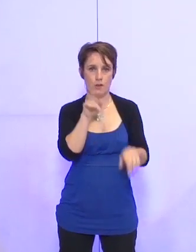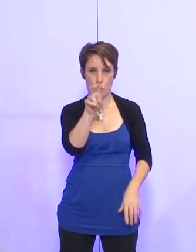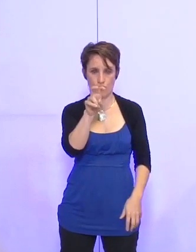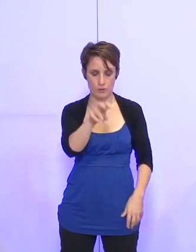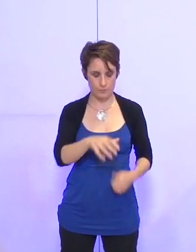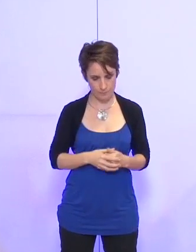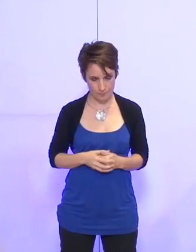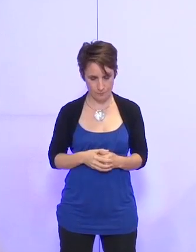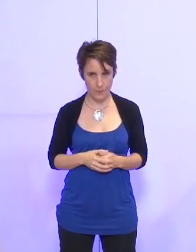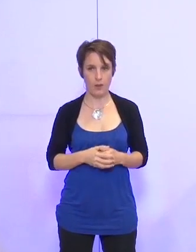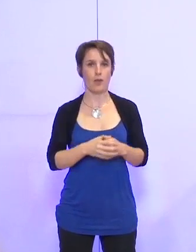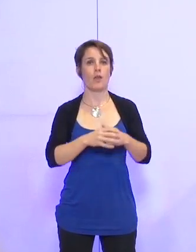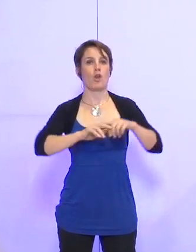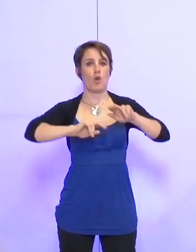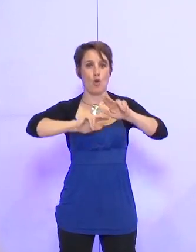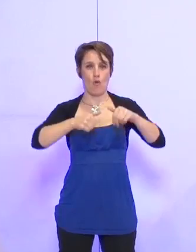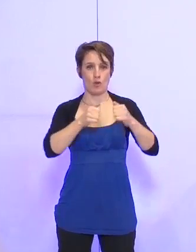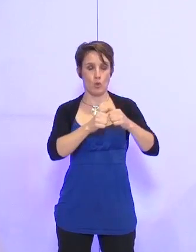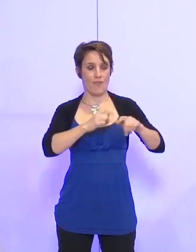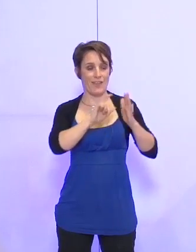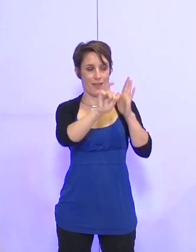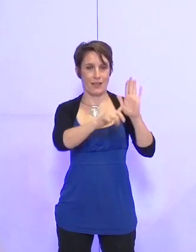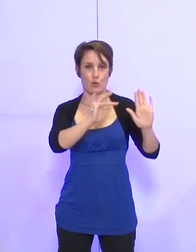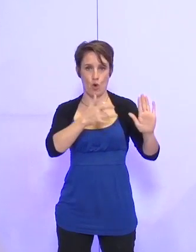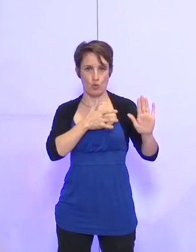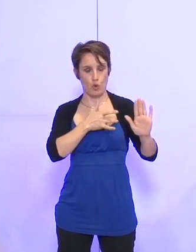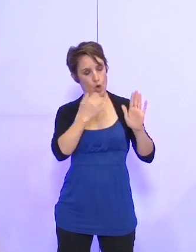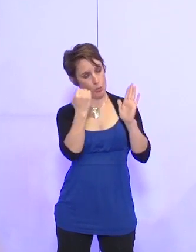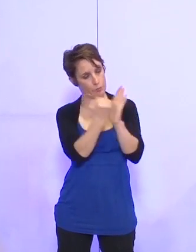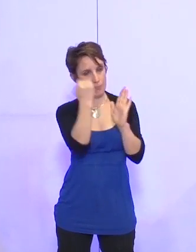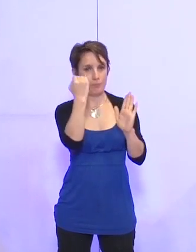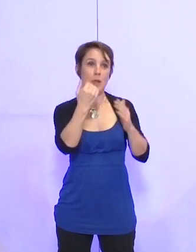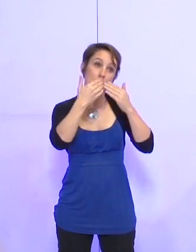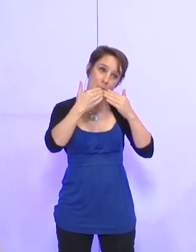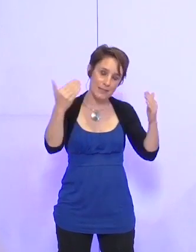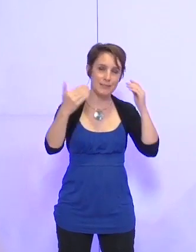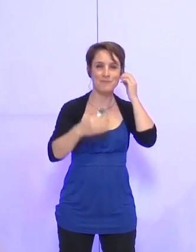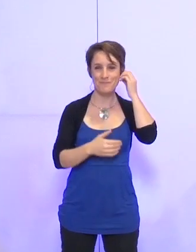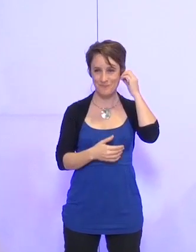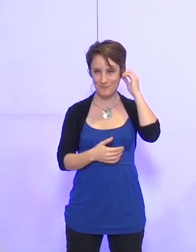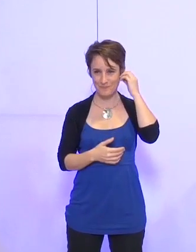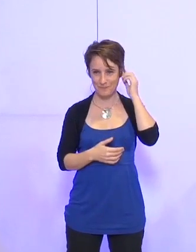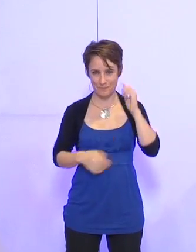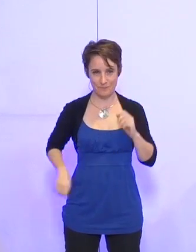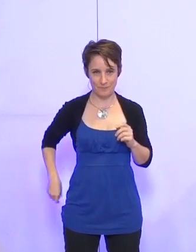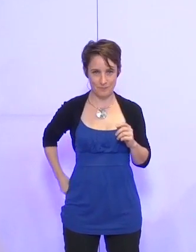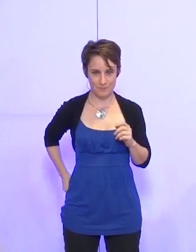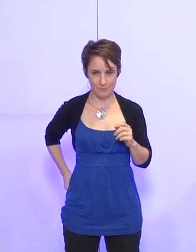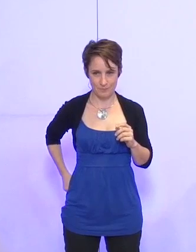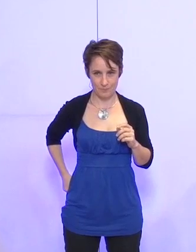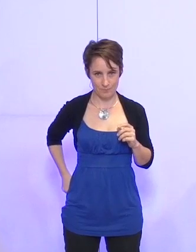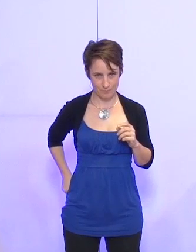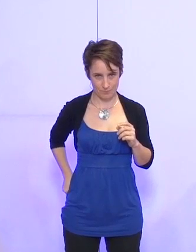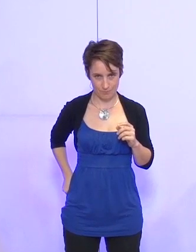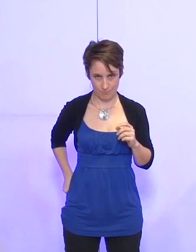écologistes. Cette convention avec les restaurants du cœur est donc approuvée. Et je vous en remercie. L'hiver